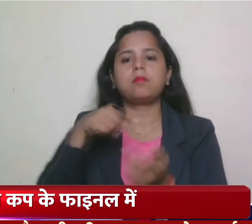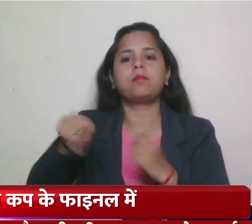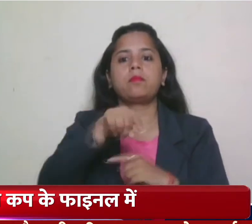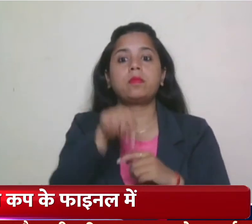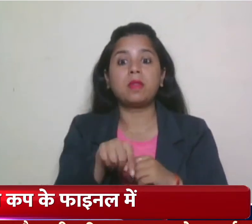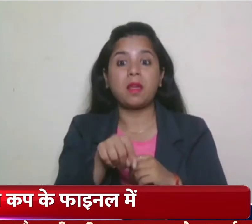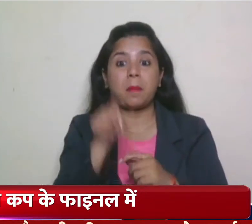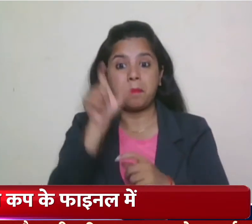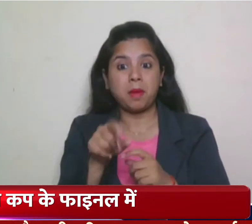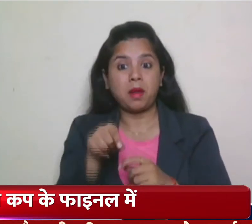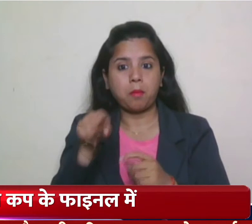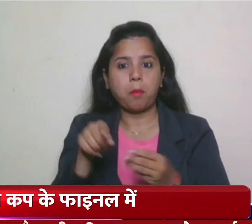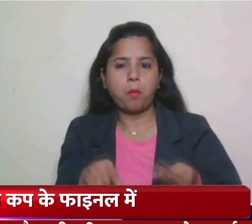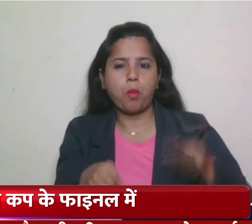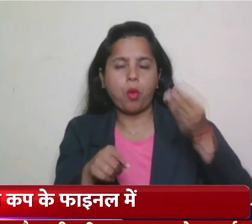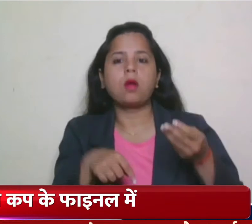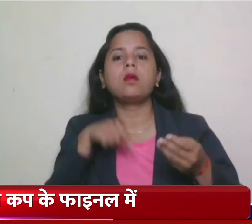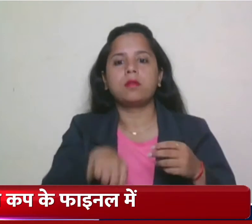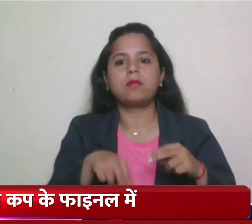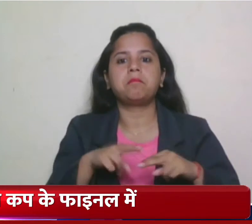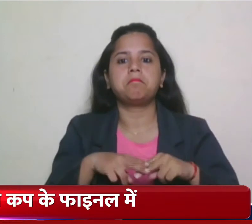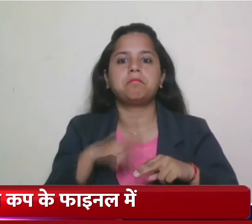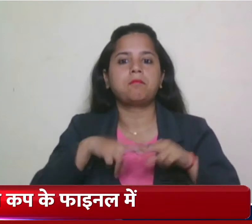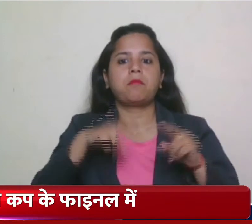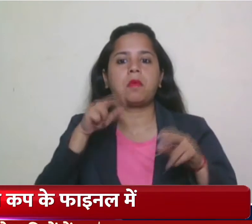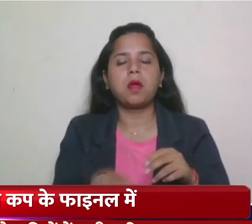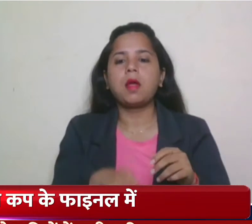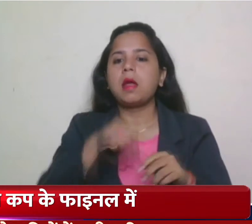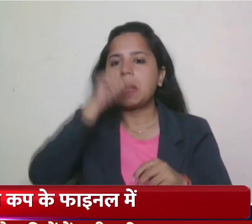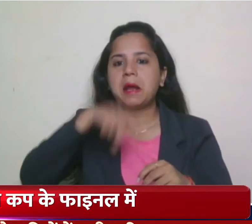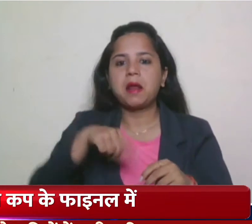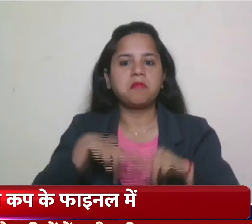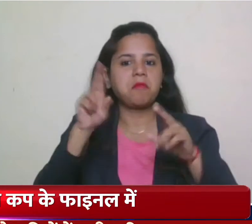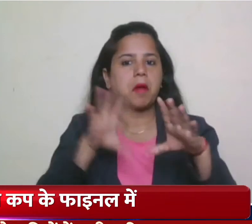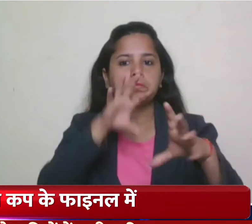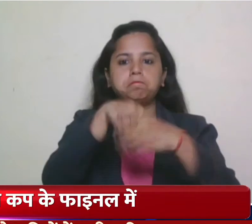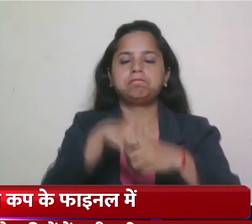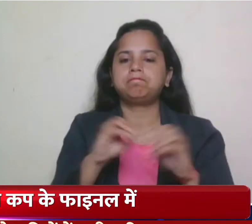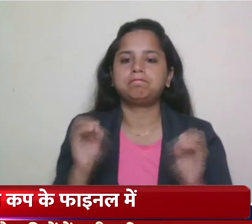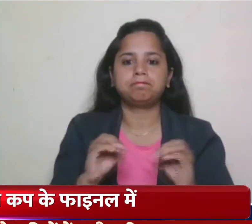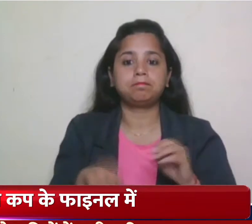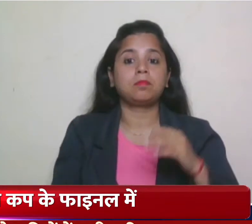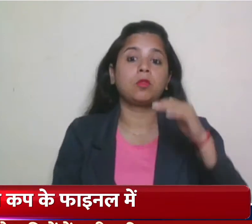बनाई जगें भारत फाइनल की दोड़ से हुआ बाहर सूपर च्यार में भारत